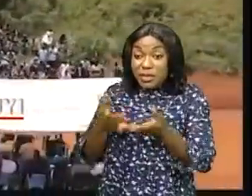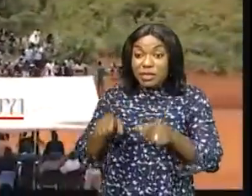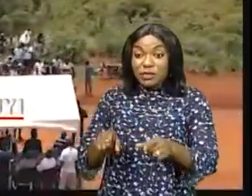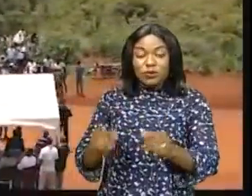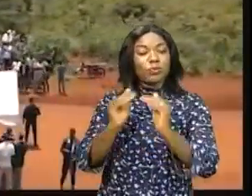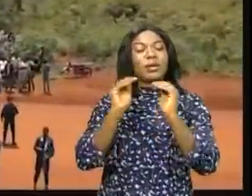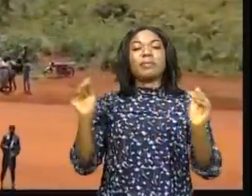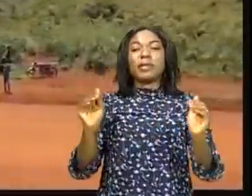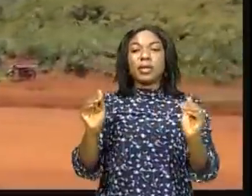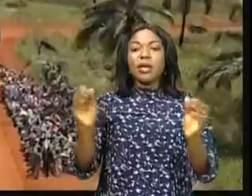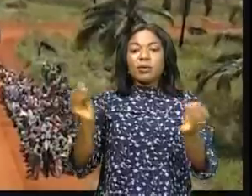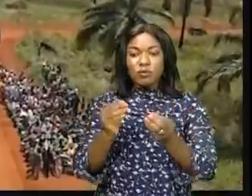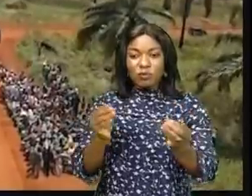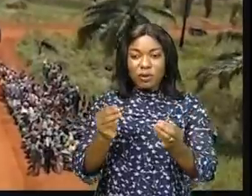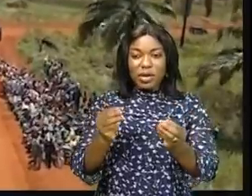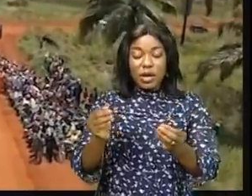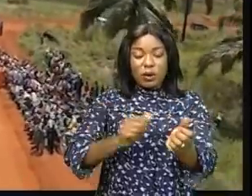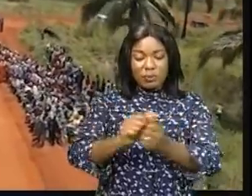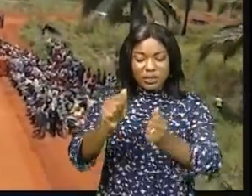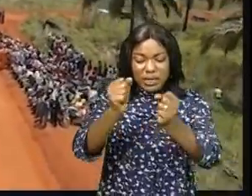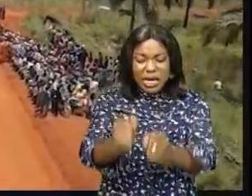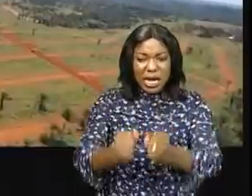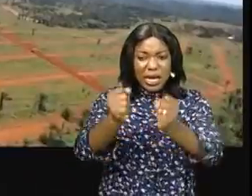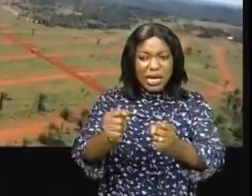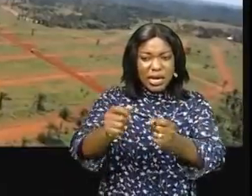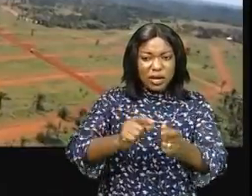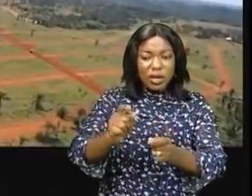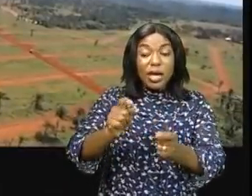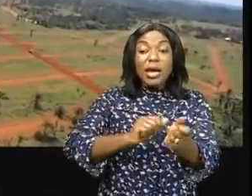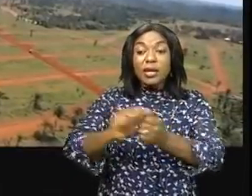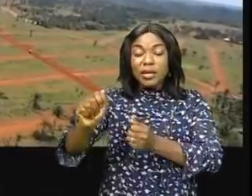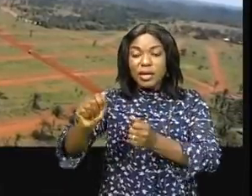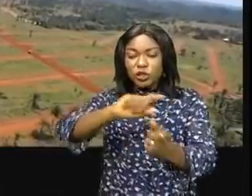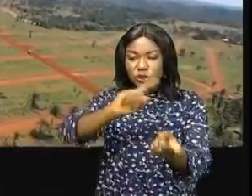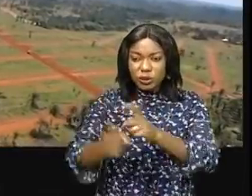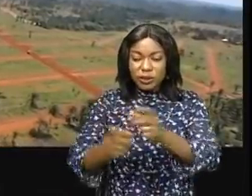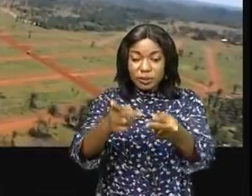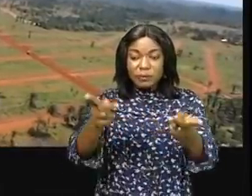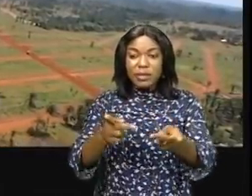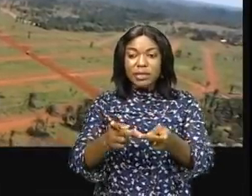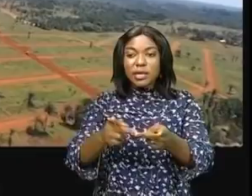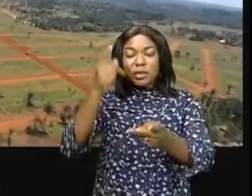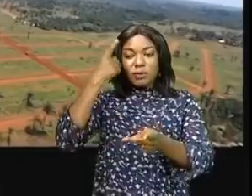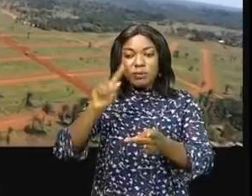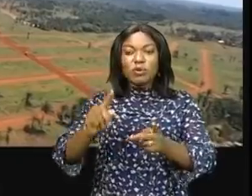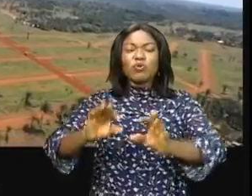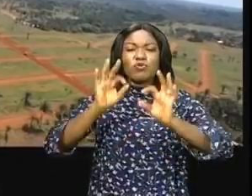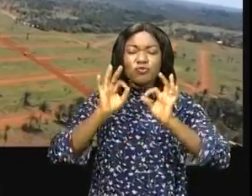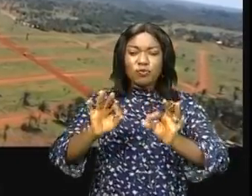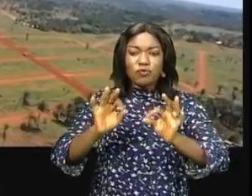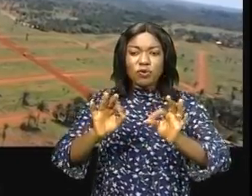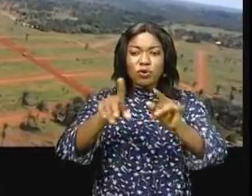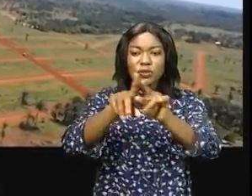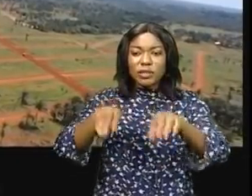Dans son ambition, l'autorité provinciale voudrait transformer ces 2 km² à une véritable cité moderne remplissant le